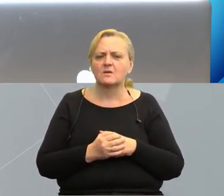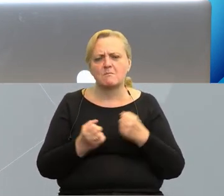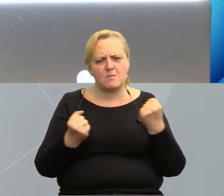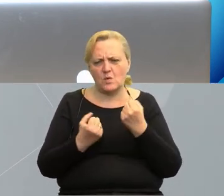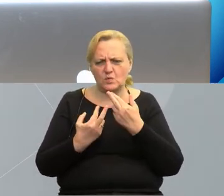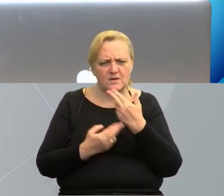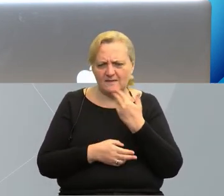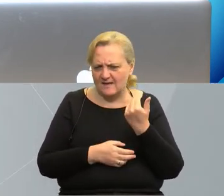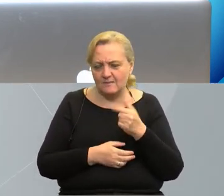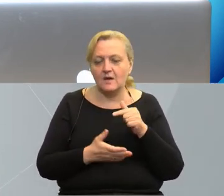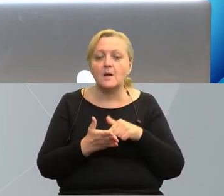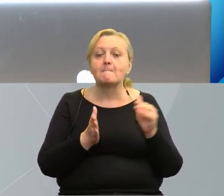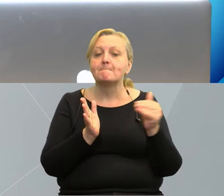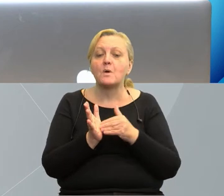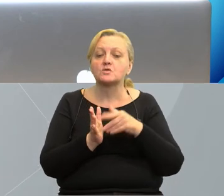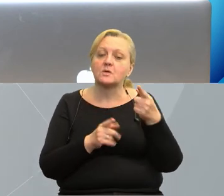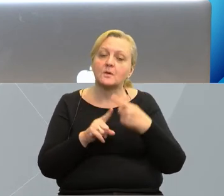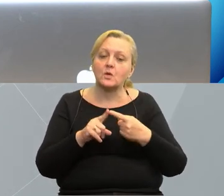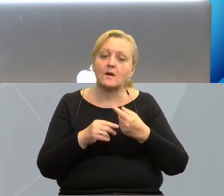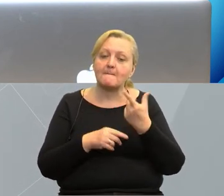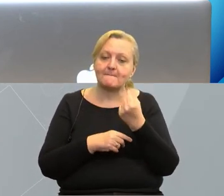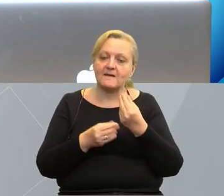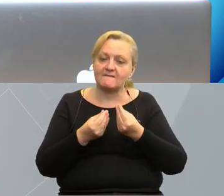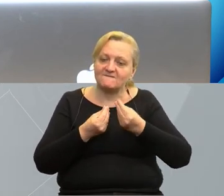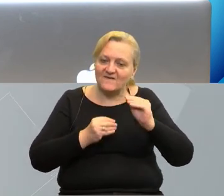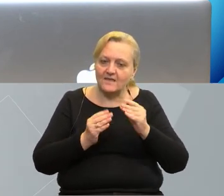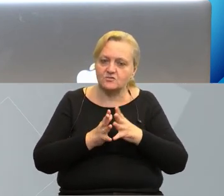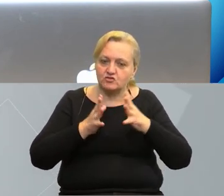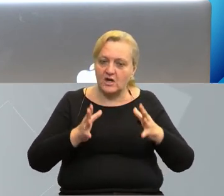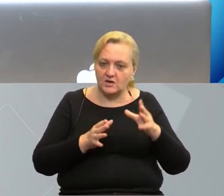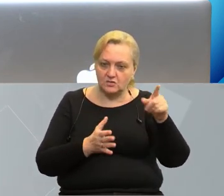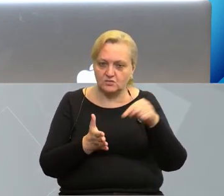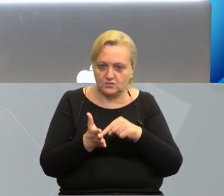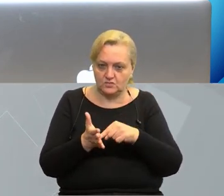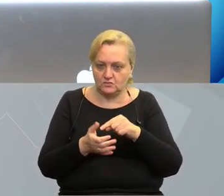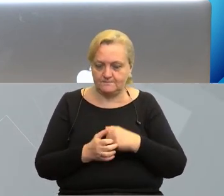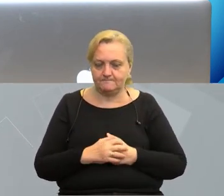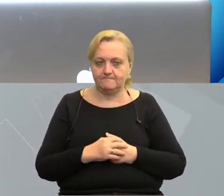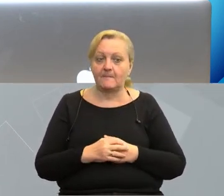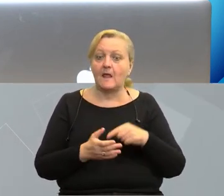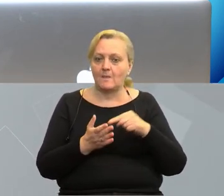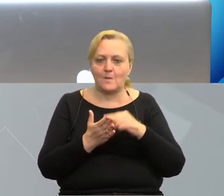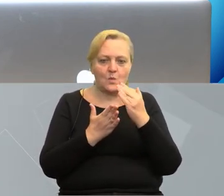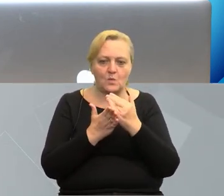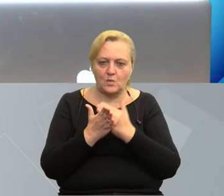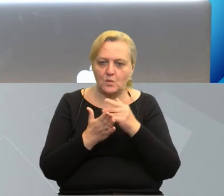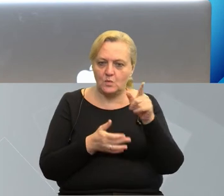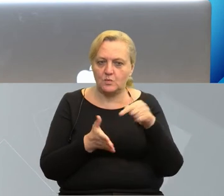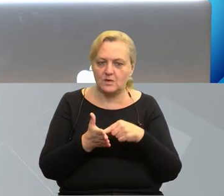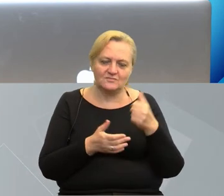różnic nie ma. Jest potrzeba szerszego nieco partnerstwa, ale te programy